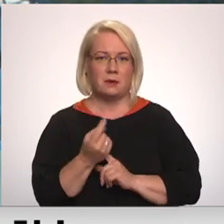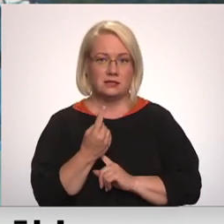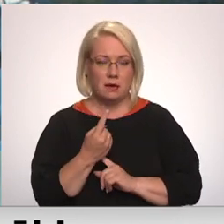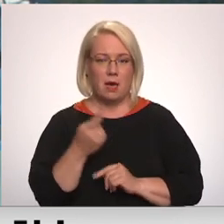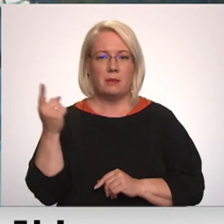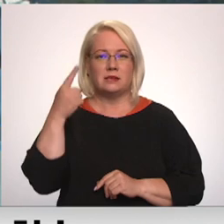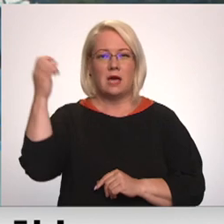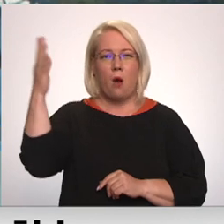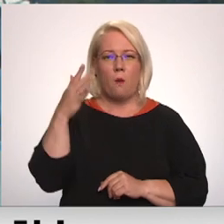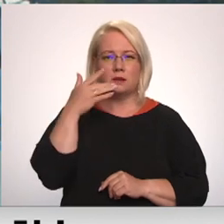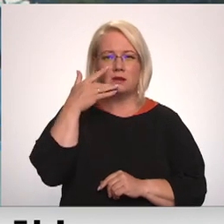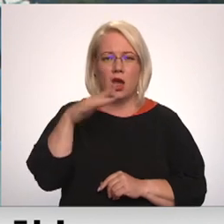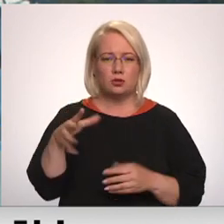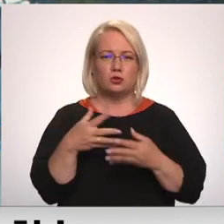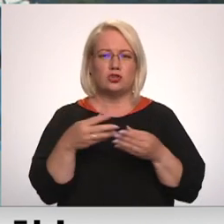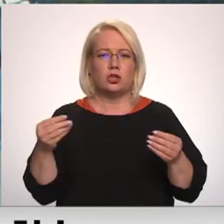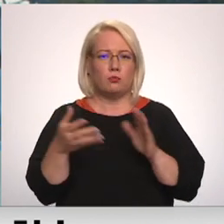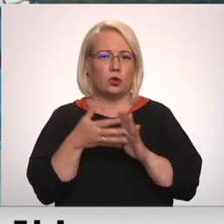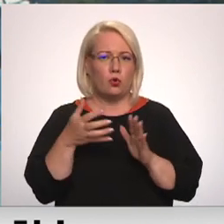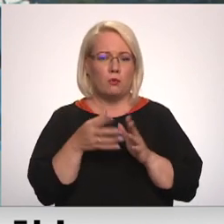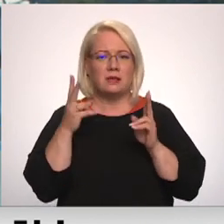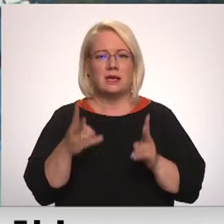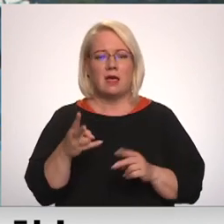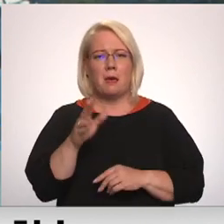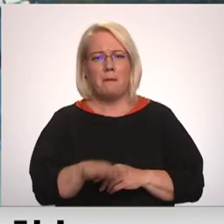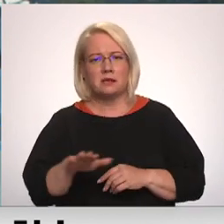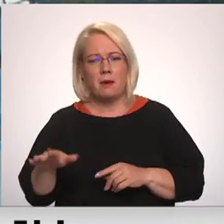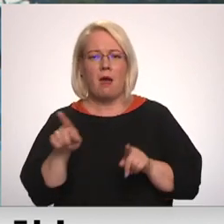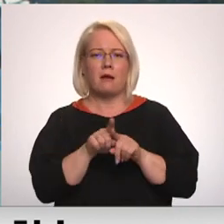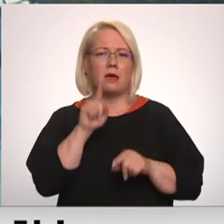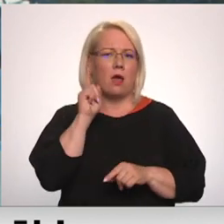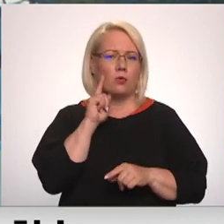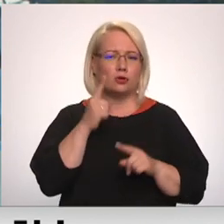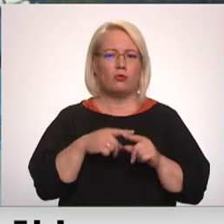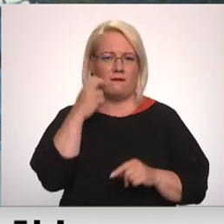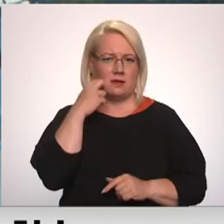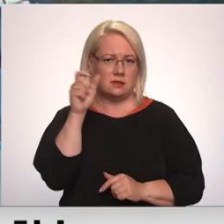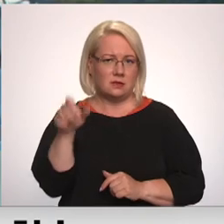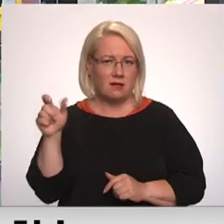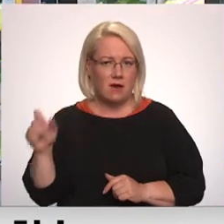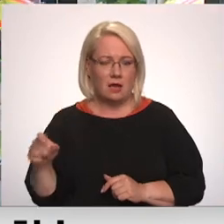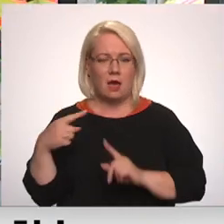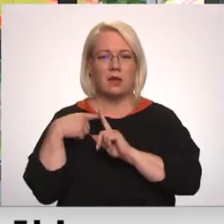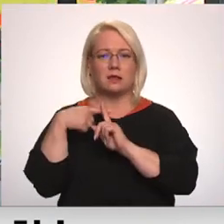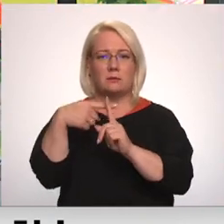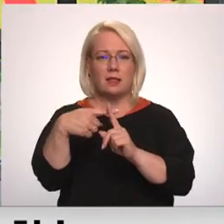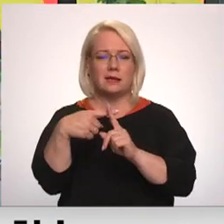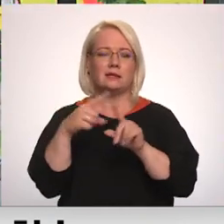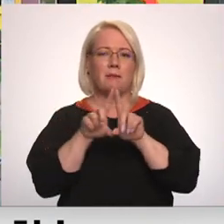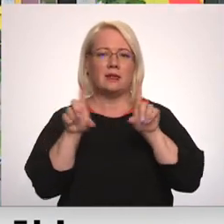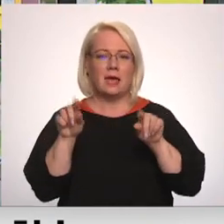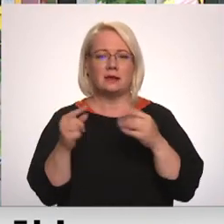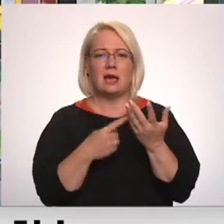No saules svelmes un šķidrum trūkuma cietuši gan mazi bērni, gan jaunieši, gan arī vecāki cilvēki. Neatliekamās palīdzības dienest